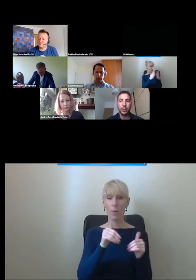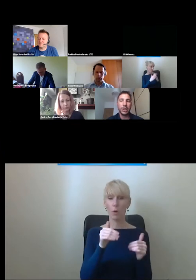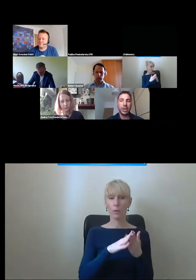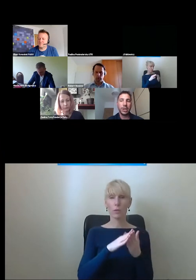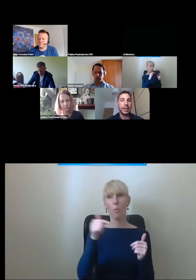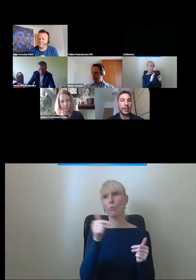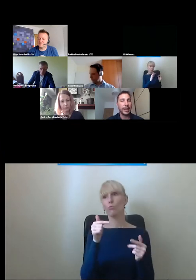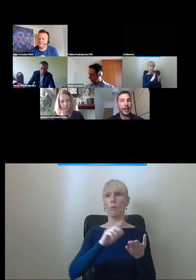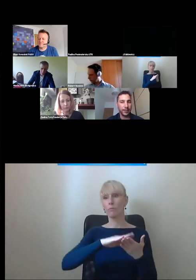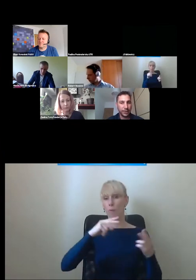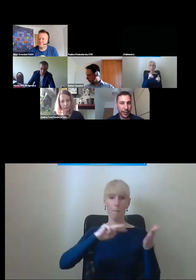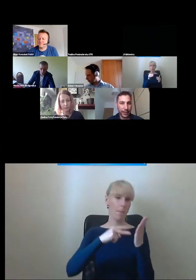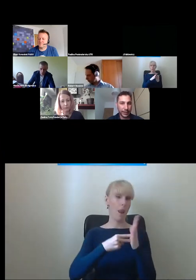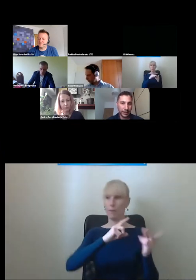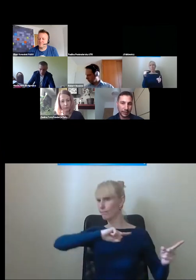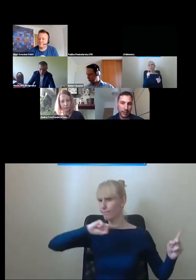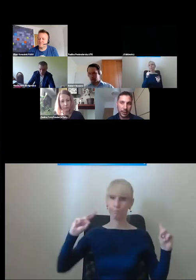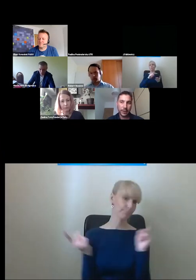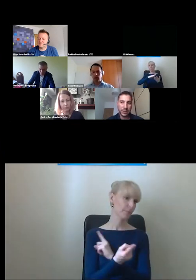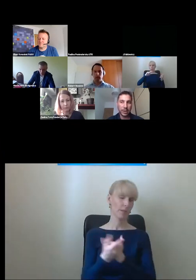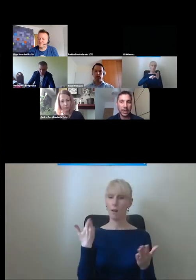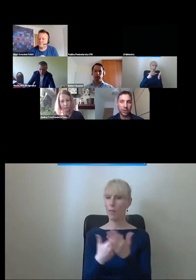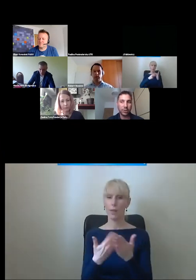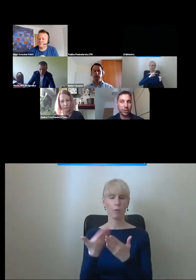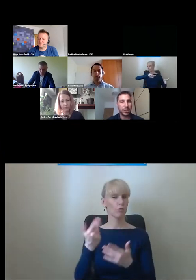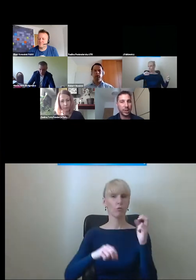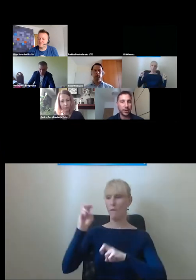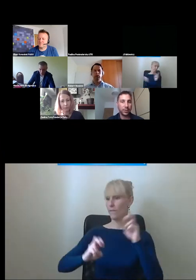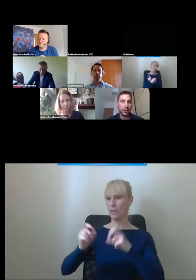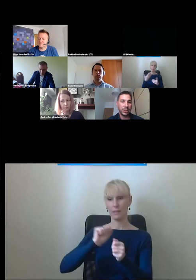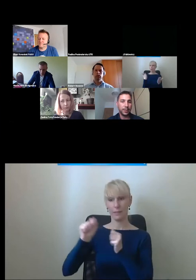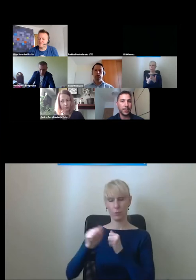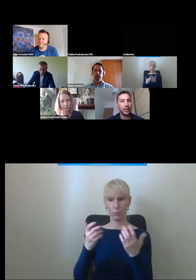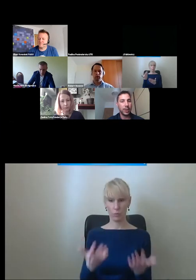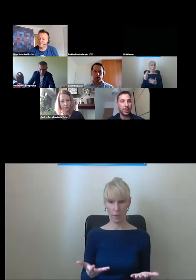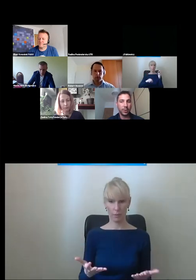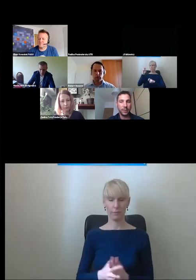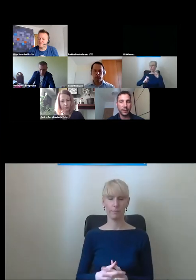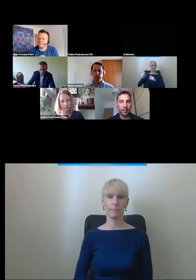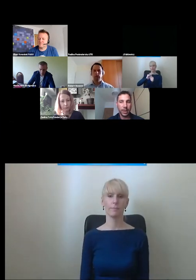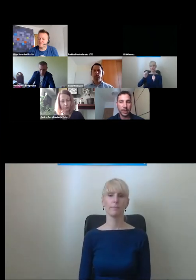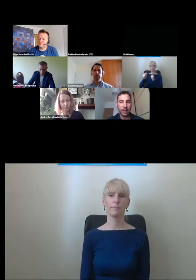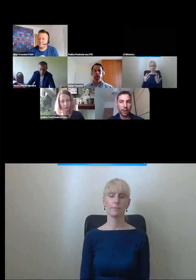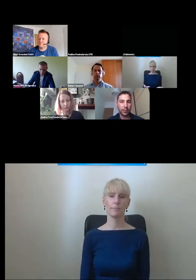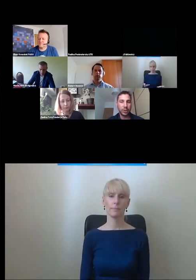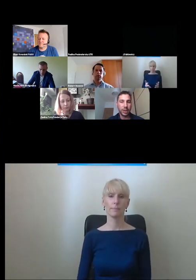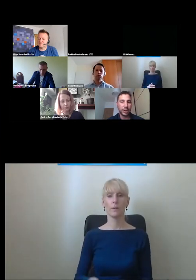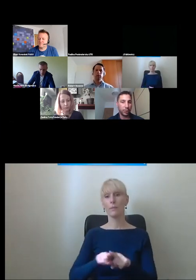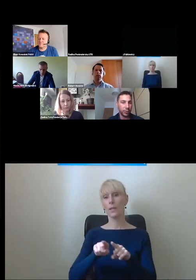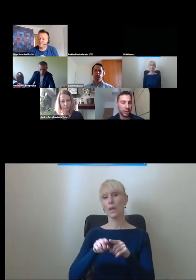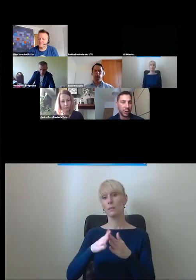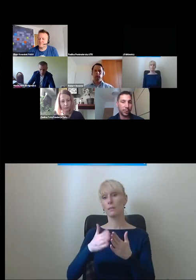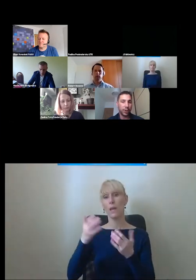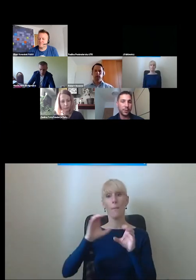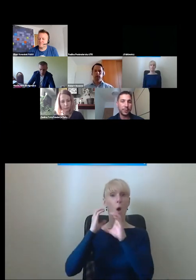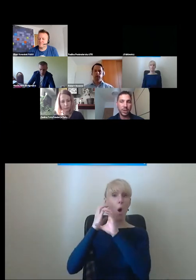będą musieli radykalnie zmienić plany właśnie ze względu na to, że te urządzenia będą niedostępne, są najsłabszym ogniwem dla takiego poruszania się.